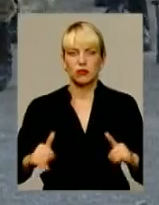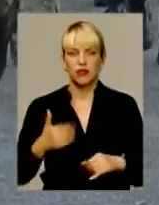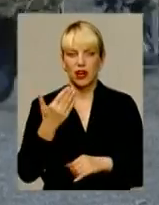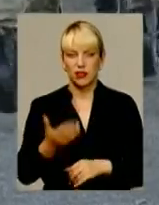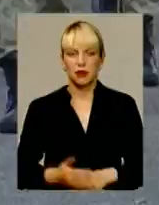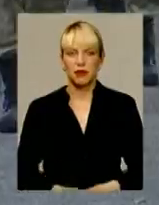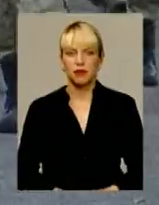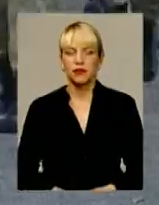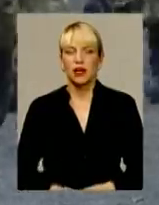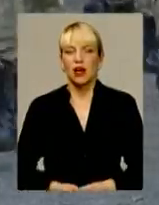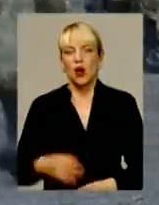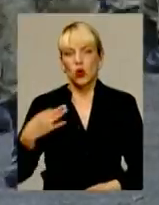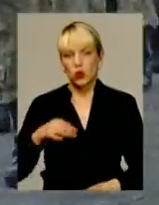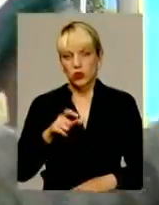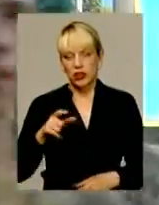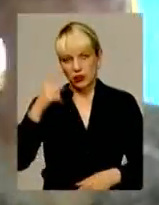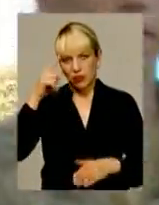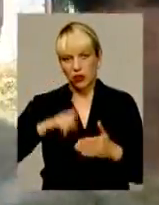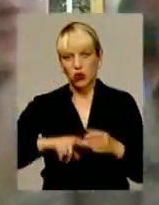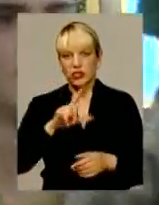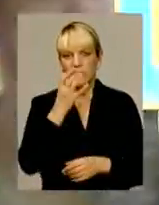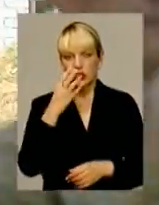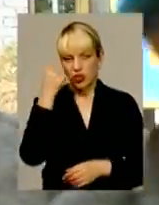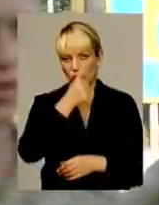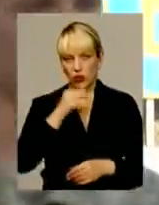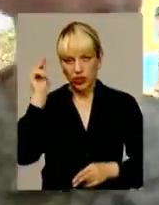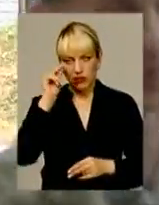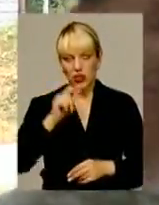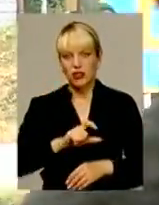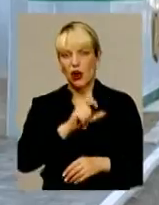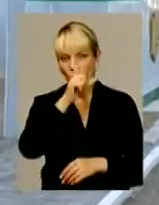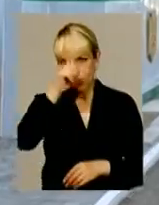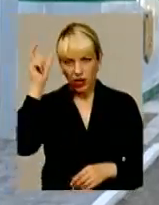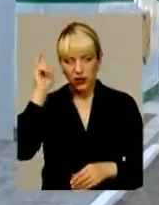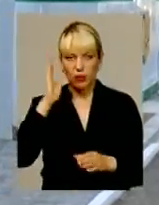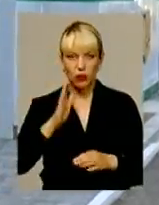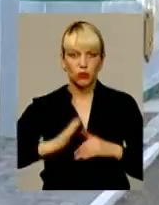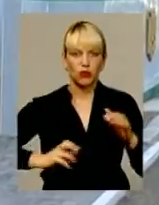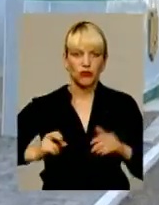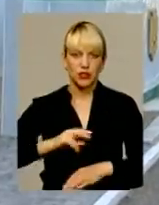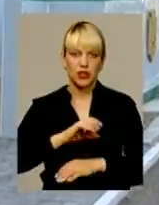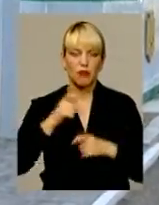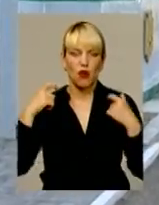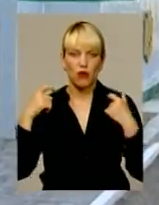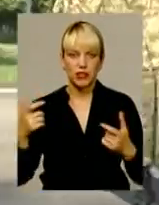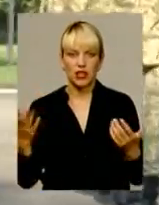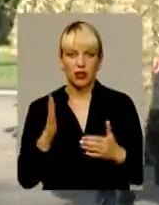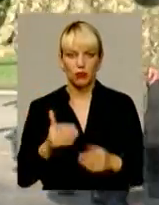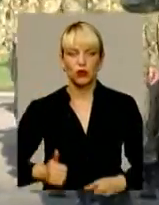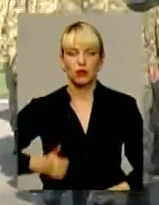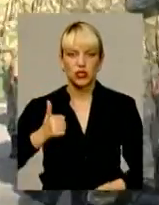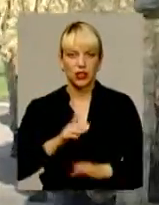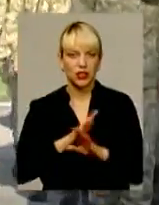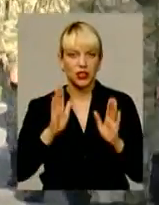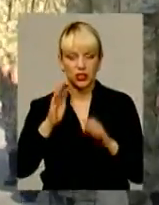Курсанти-першокурсники переконані. За чотири роки навчання у прикордонній академії вони стануть професійними офіцерами, якими пишатимуться